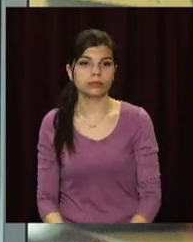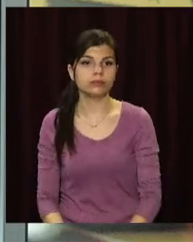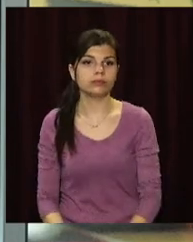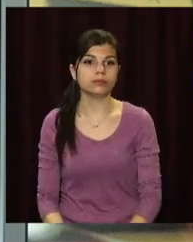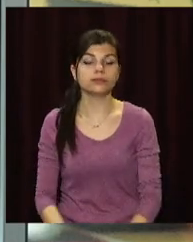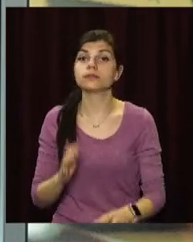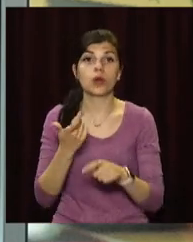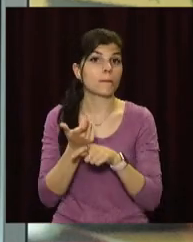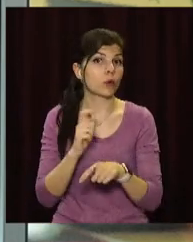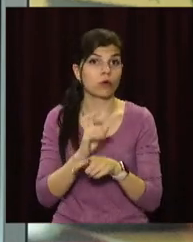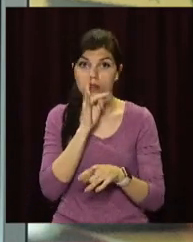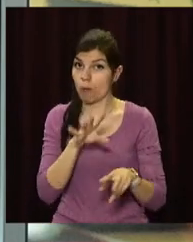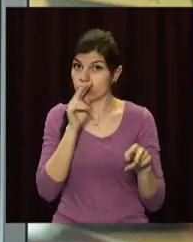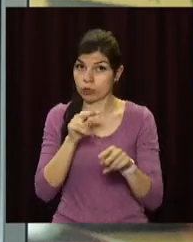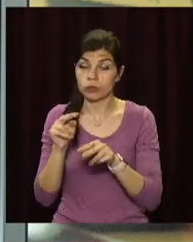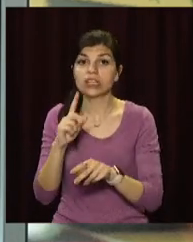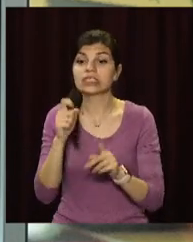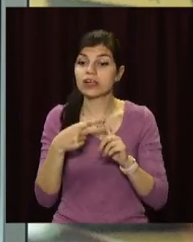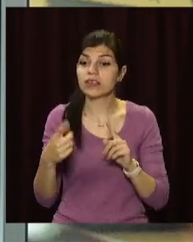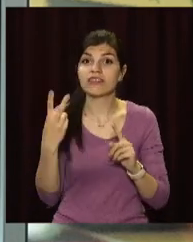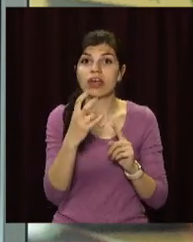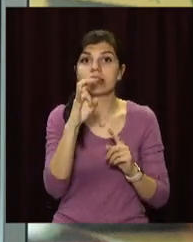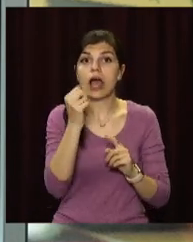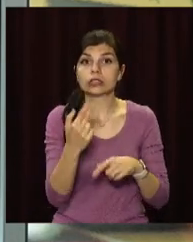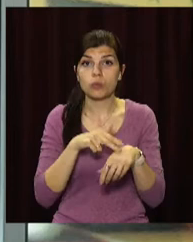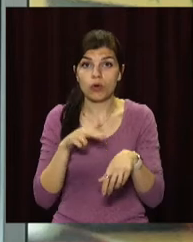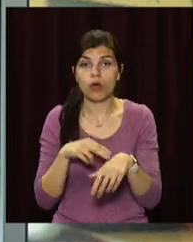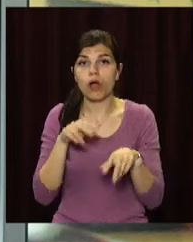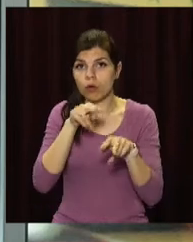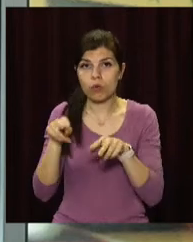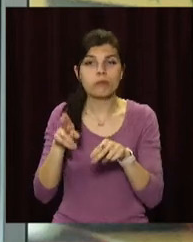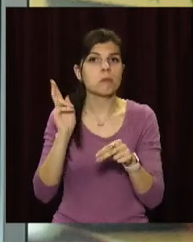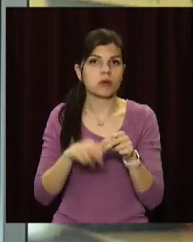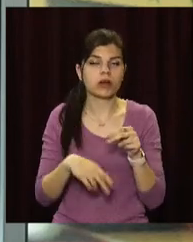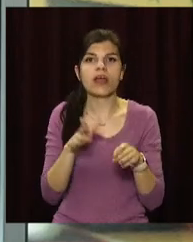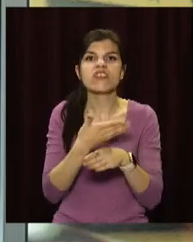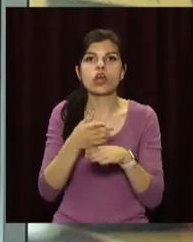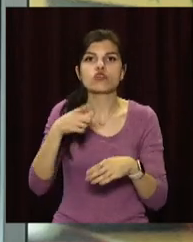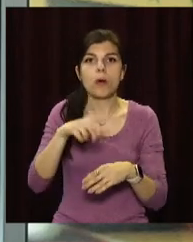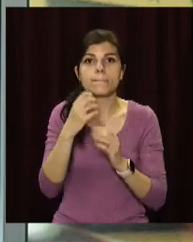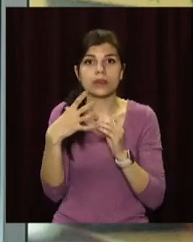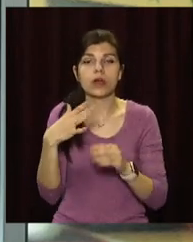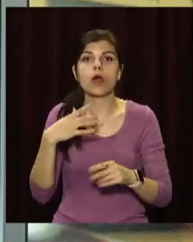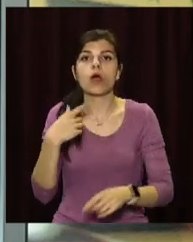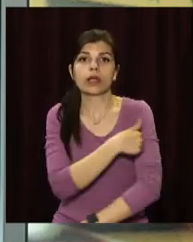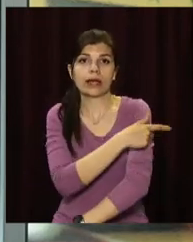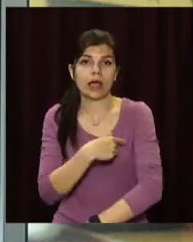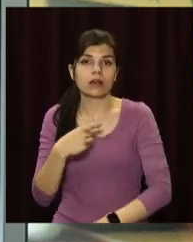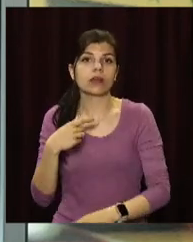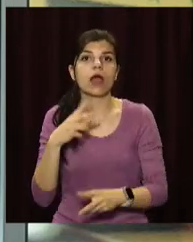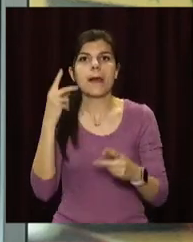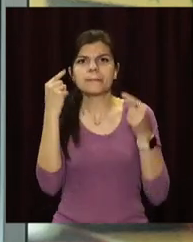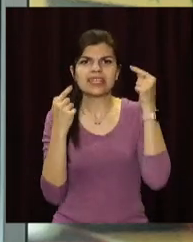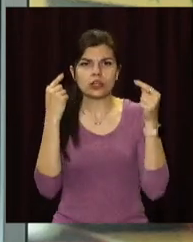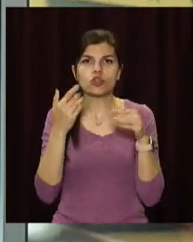Більше не пильнуватимуть. За два тижні Нацполіція припинить охороняти відділення номер 15 обласної лікарні з надання